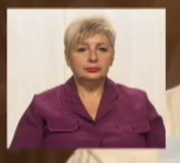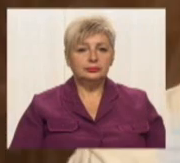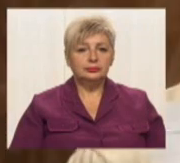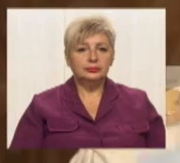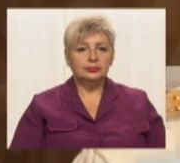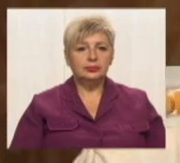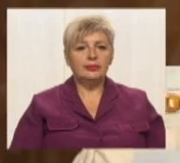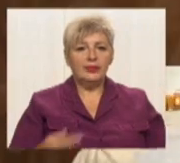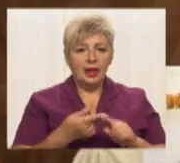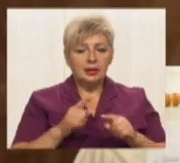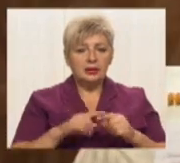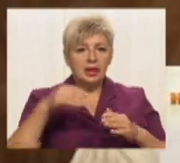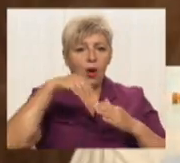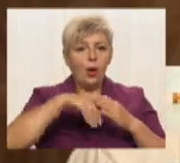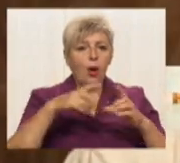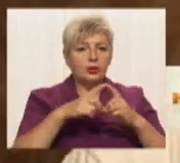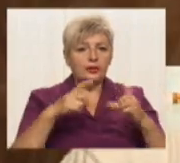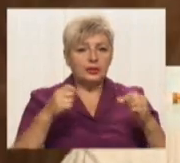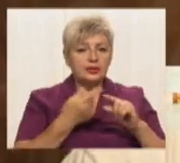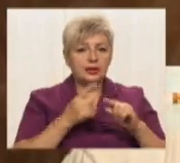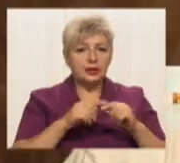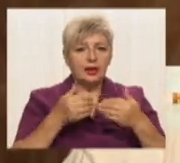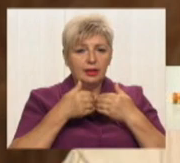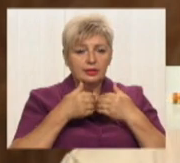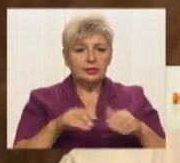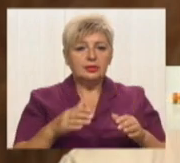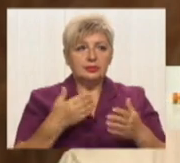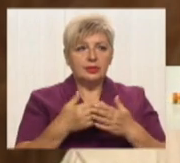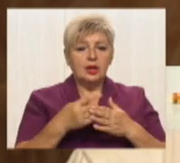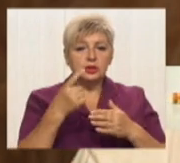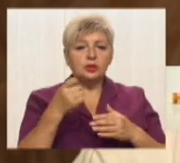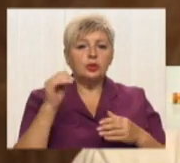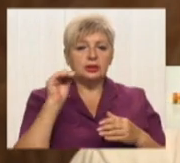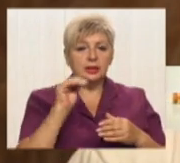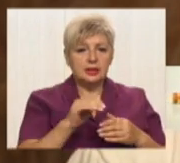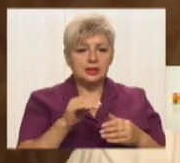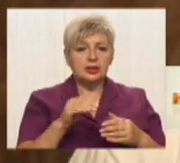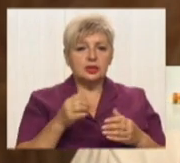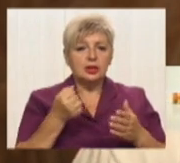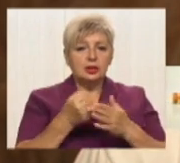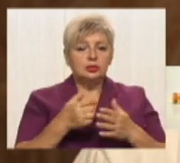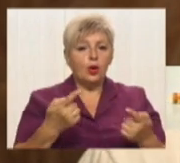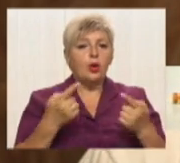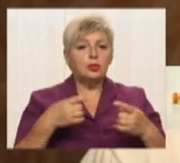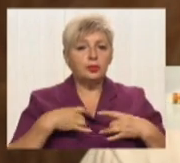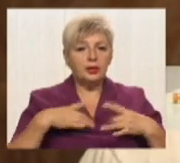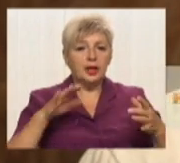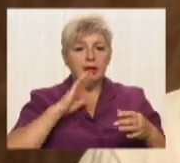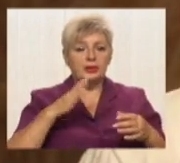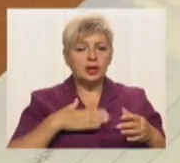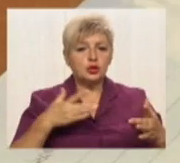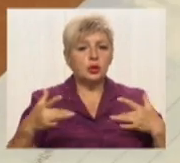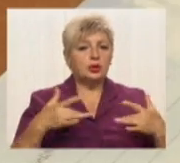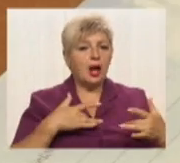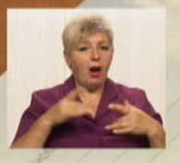Це конверт, який випущений тиражом 100 тисяч примірників до юбілею нашого театру.